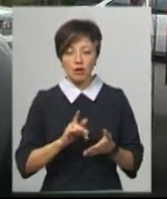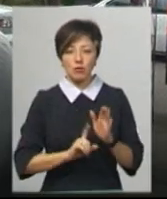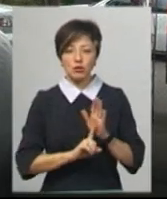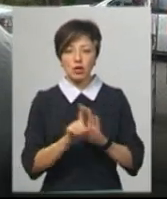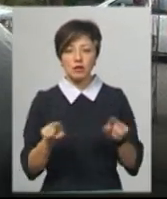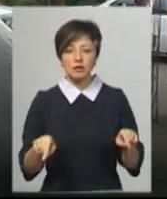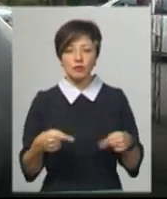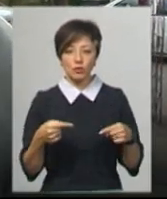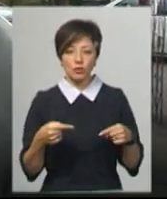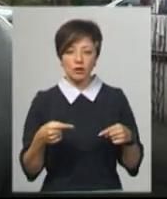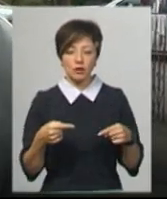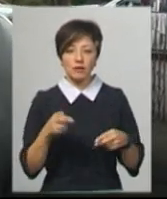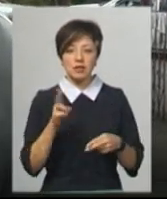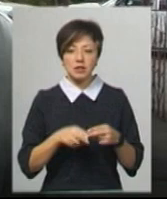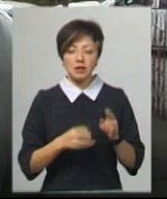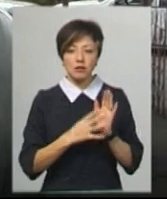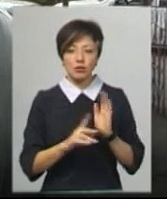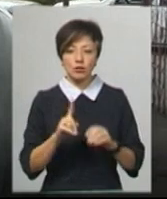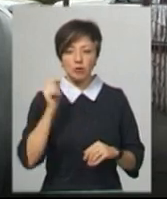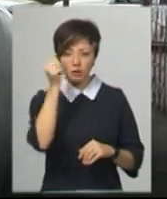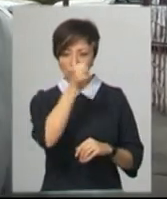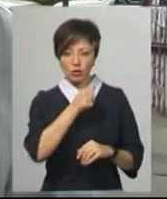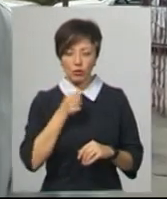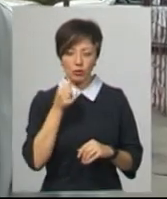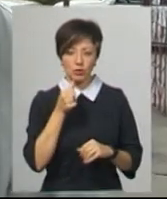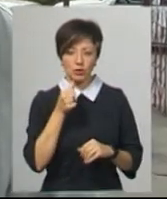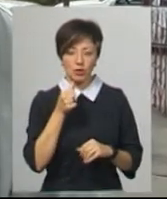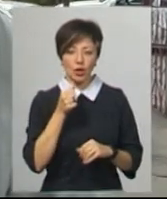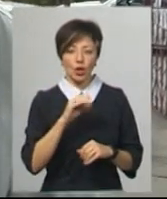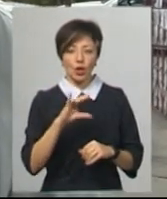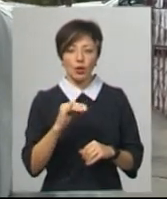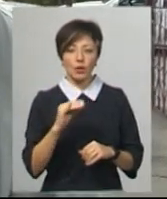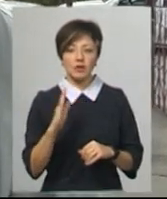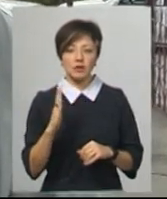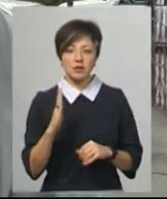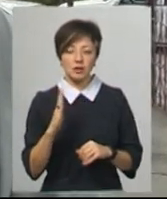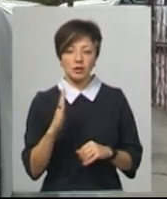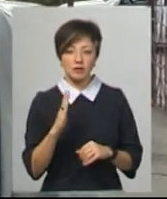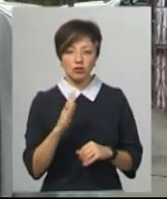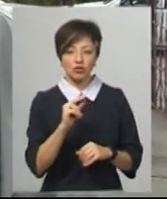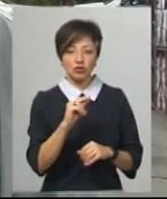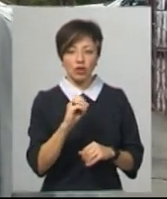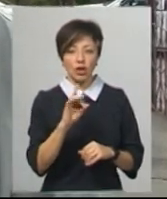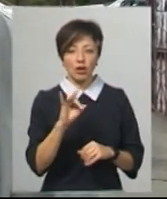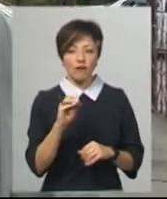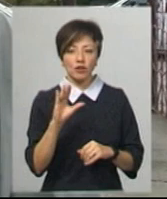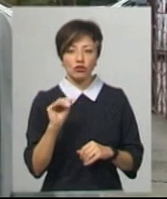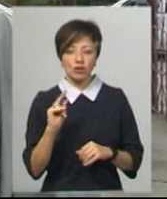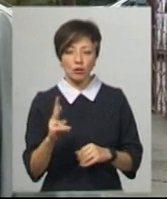створювати в кінці 91-го року. Юрій Васильович Червисник прийшов до нас